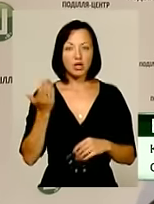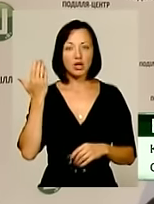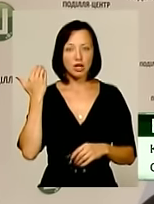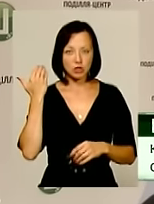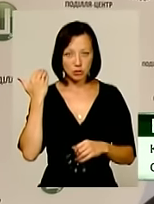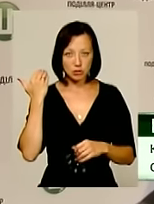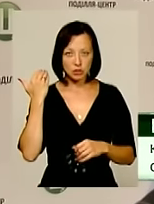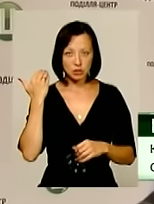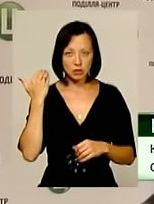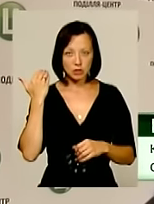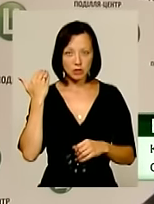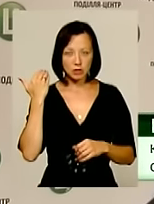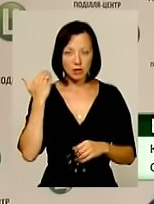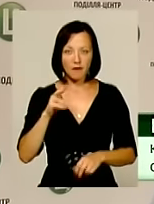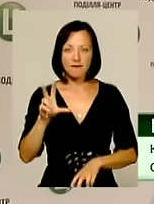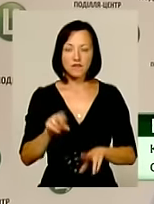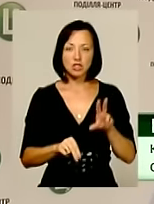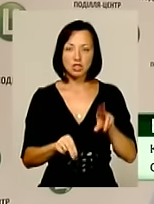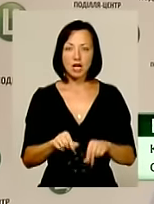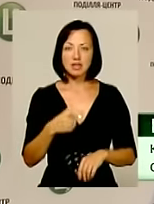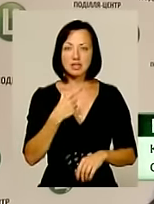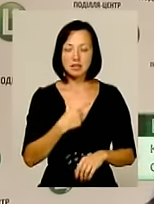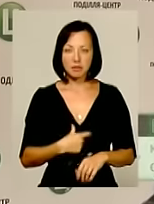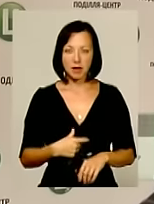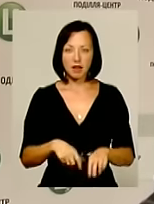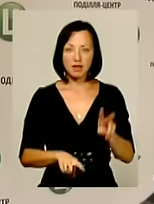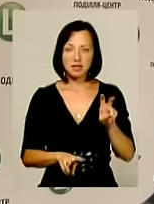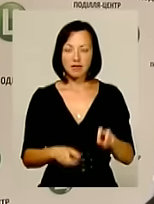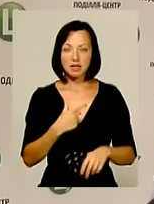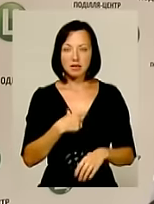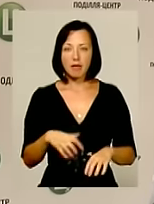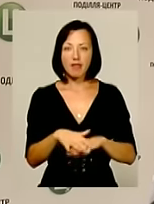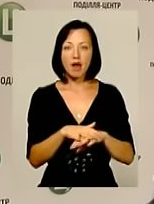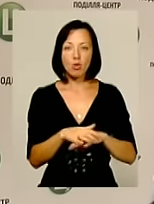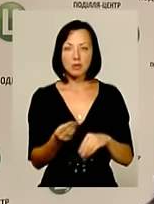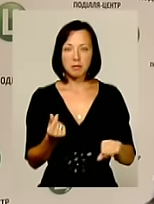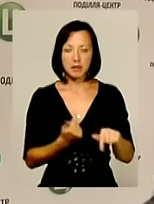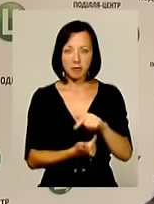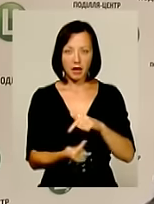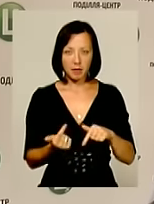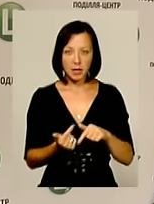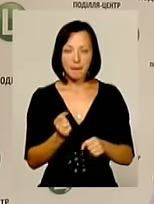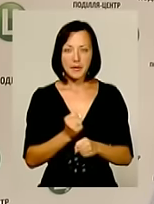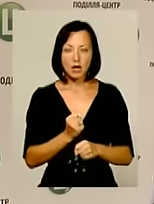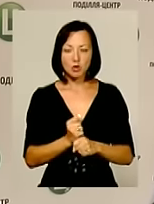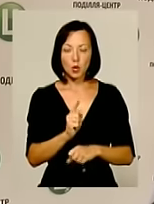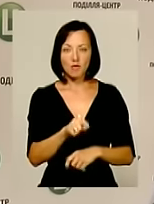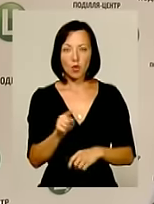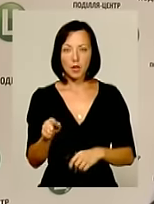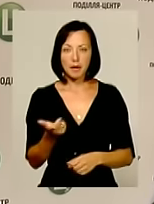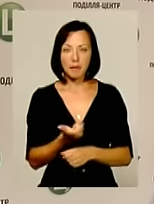вважали себе і називали себе народними підприємцями. Працюють вони